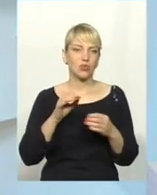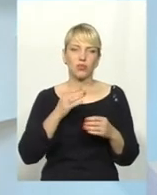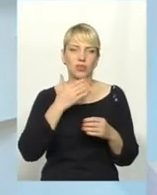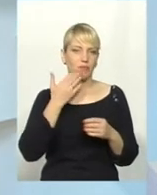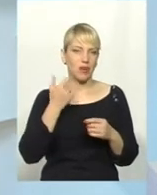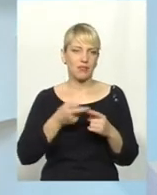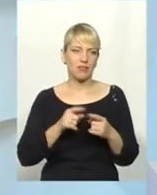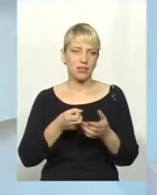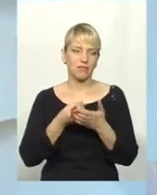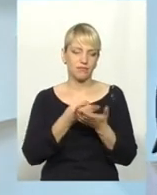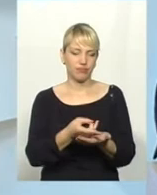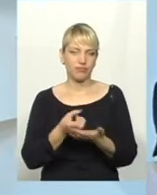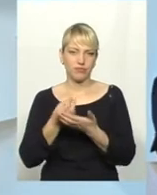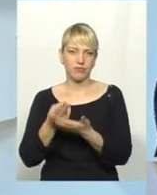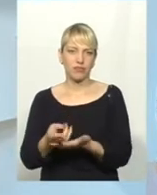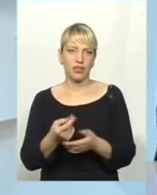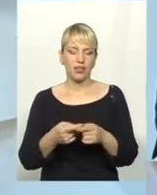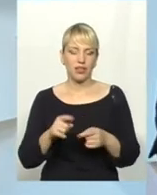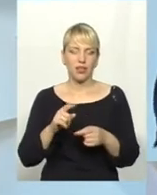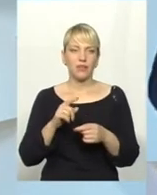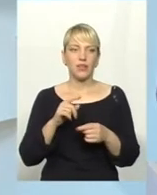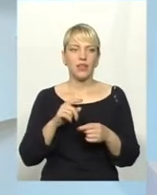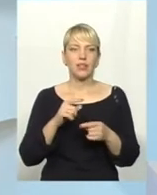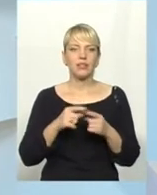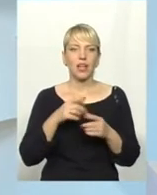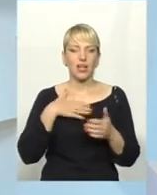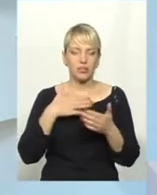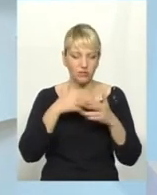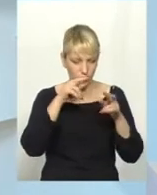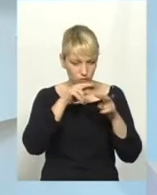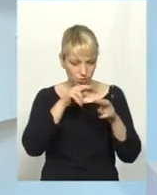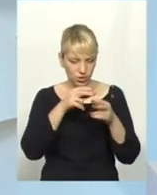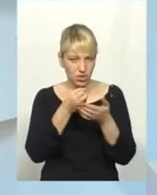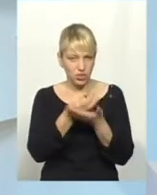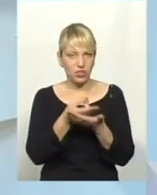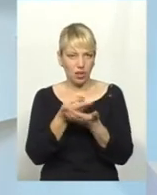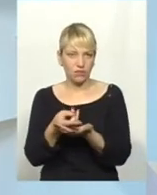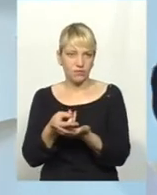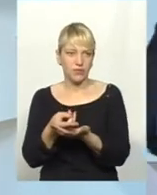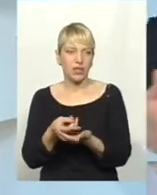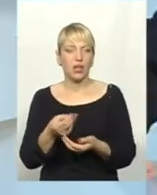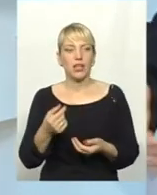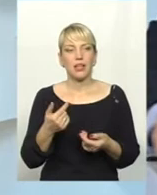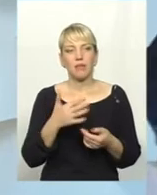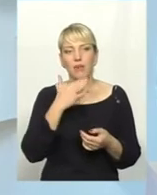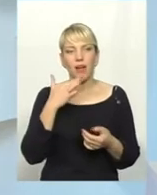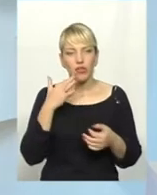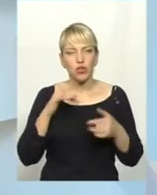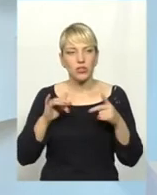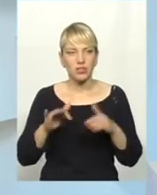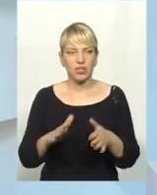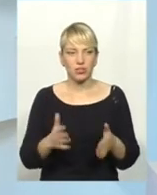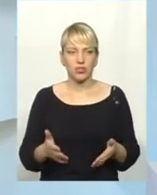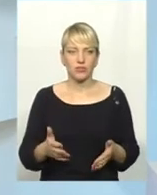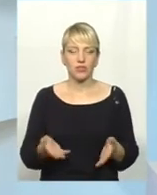диспансера – це іспанське слово спостереження, активне спостереження вогніща. Низька заходів лишила